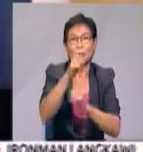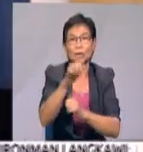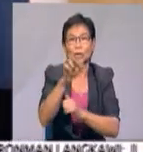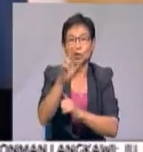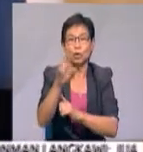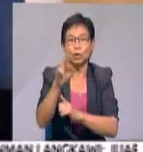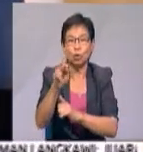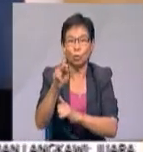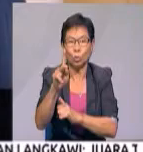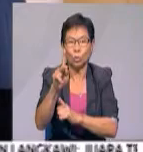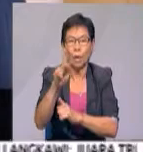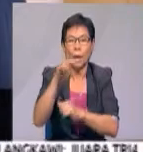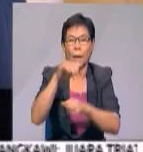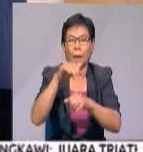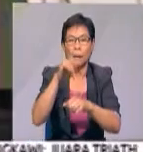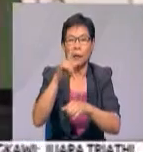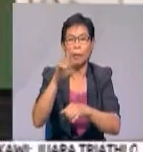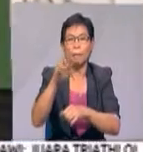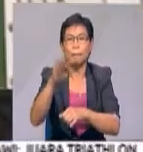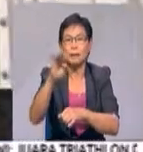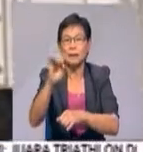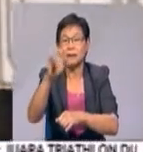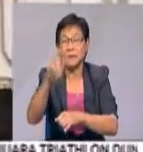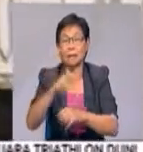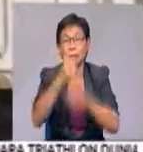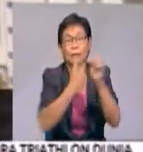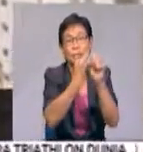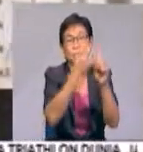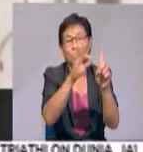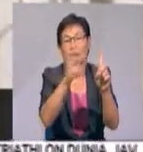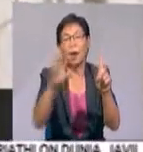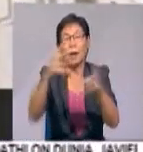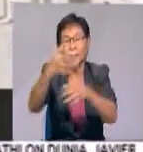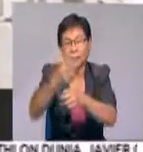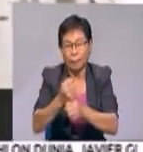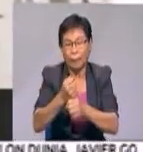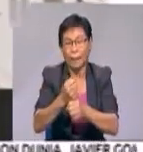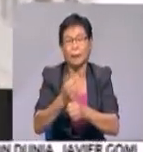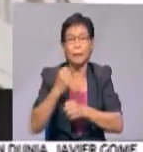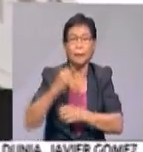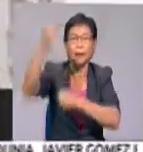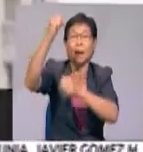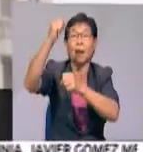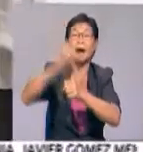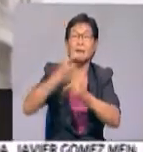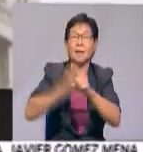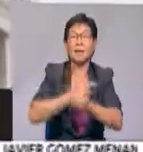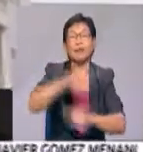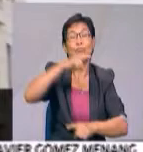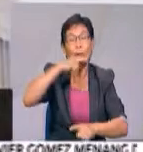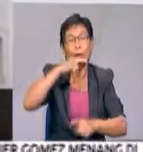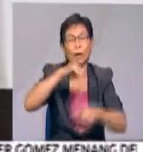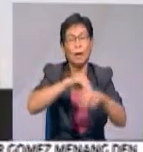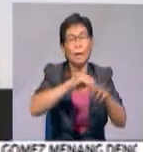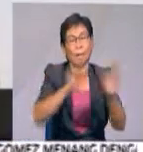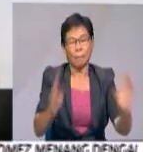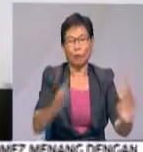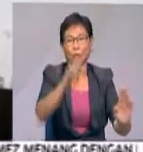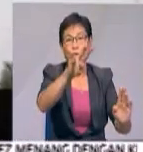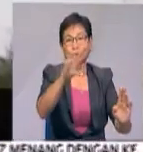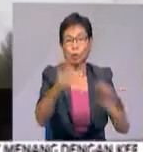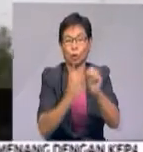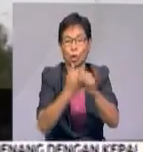pada 1992. Setahun selepas negara itu mendapat kemerdekaan dari Republik Soviet. Dalam tempoh 27 tahun,